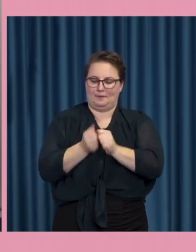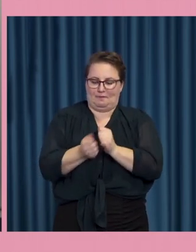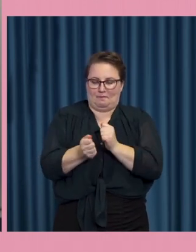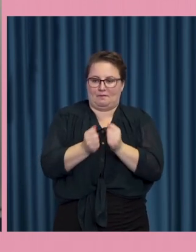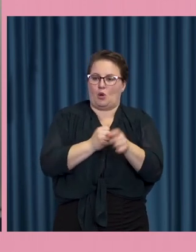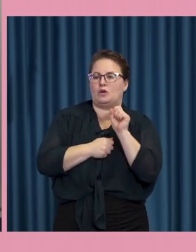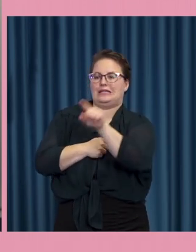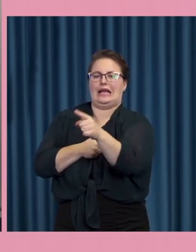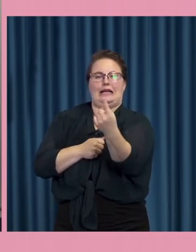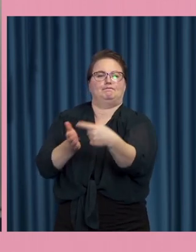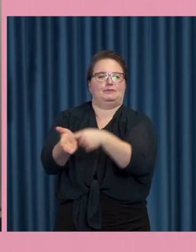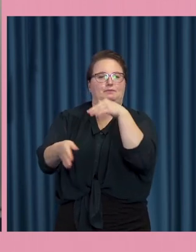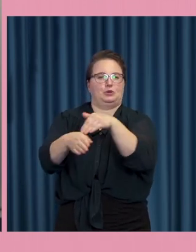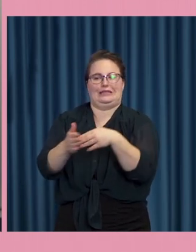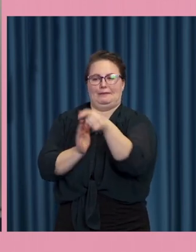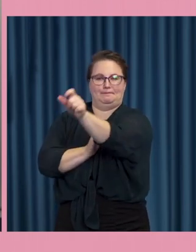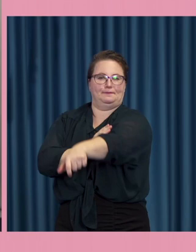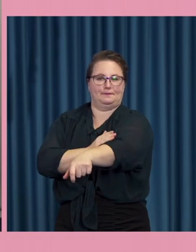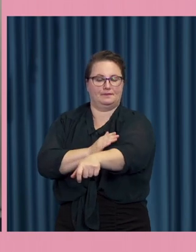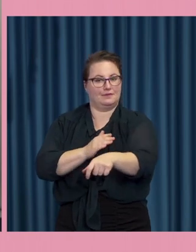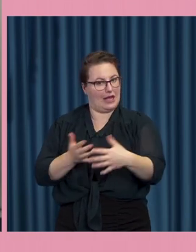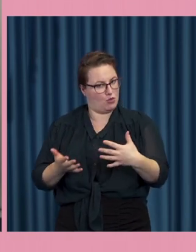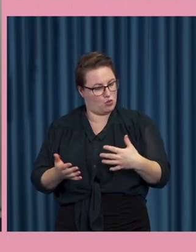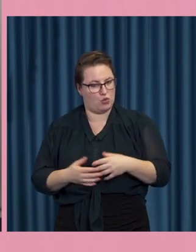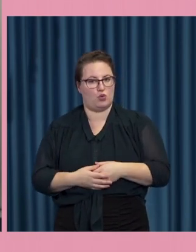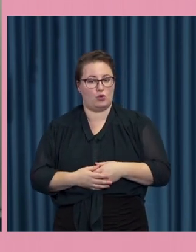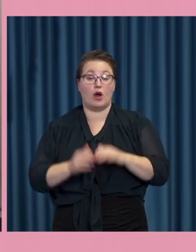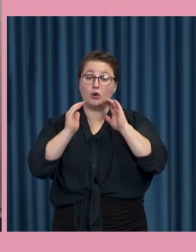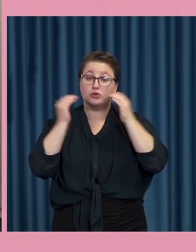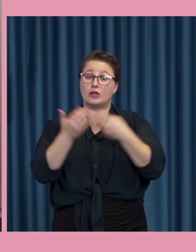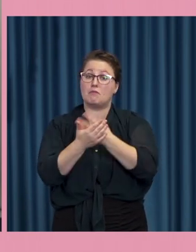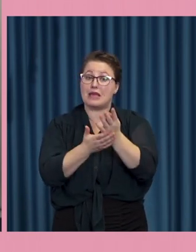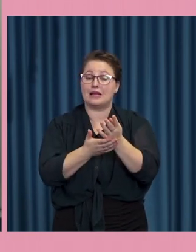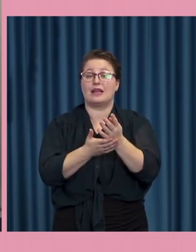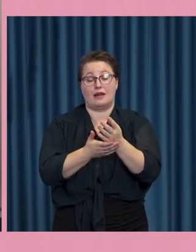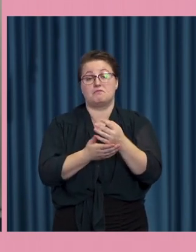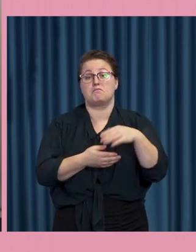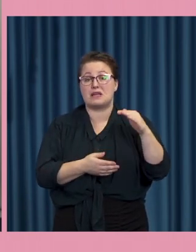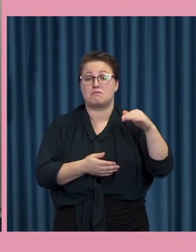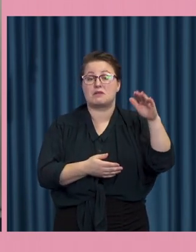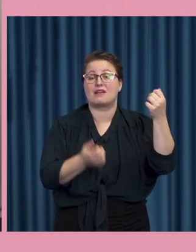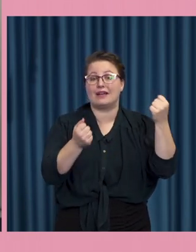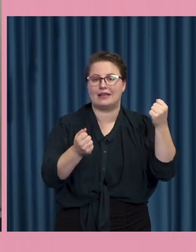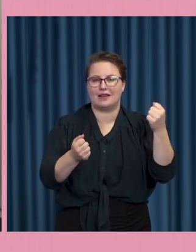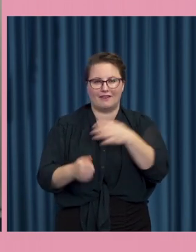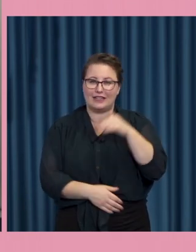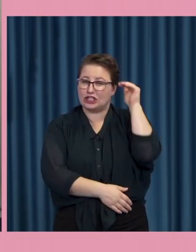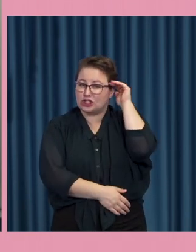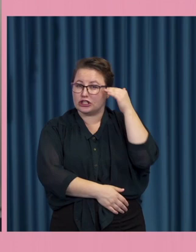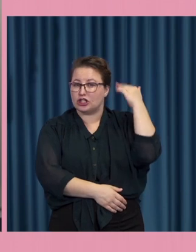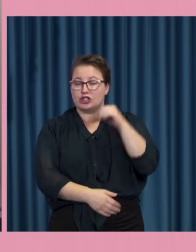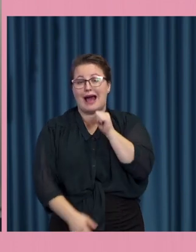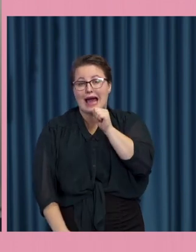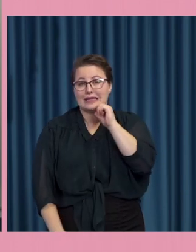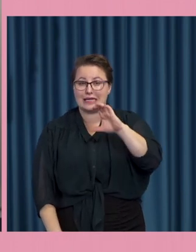typiskt. Och det är ju så att de sociala medierna spelar en allt större roll jag menar vi hörde ju på Anders Sundell alldeles